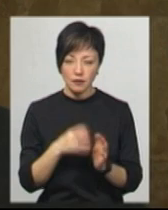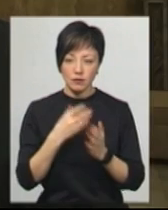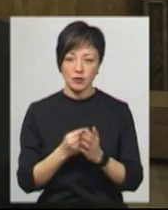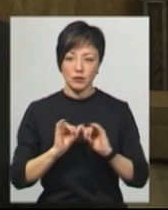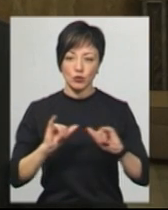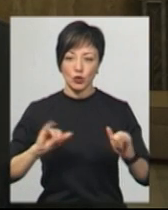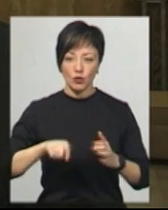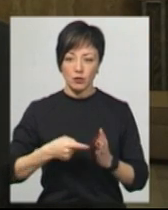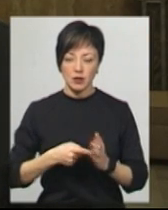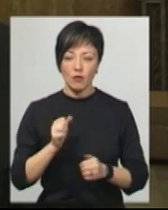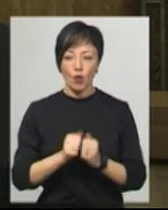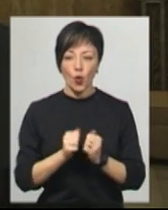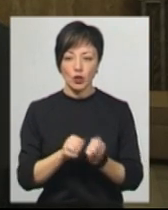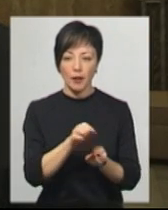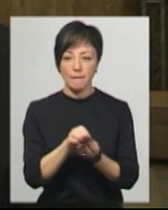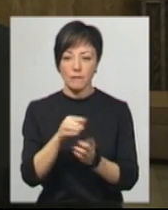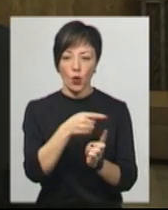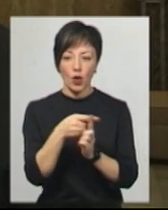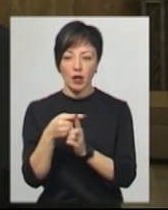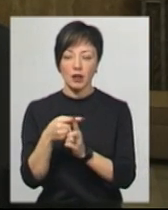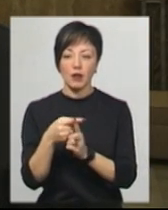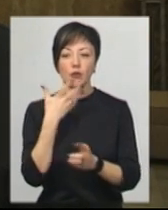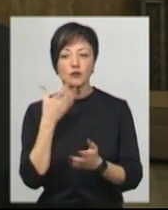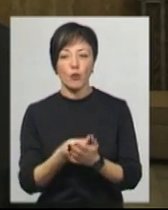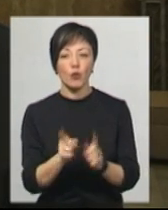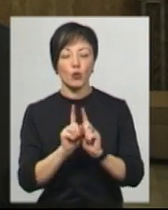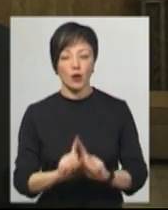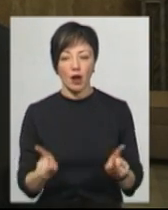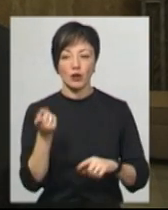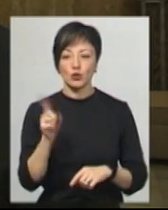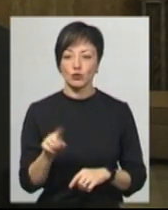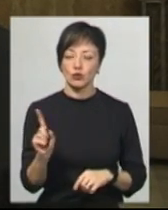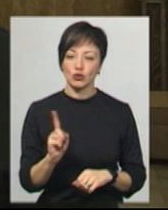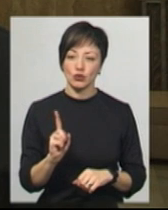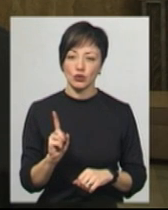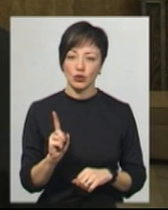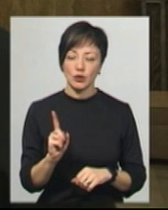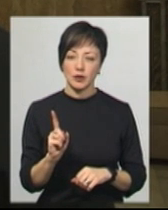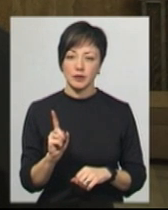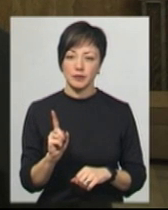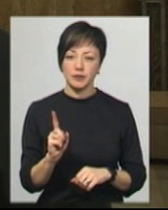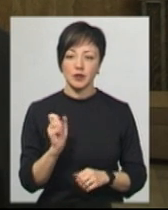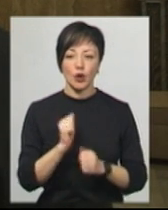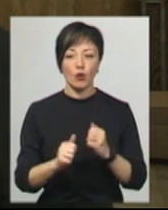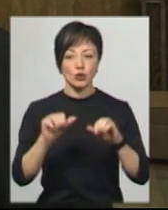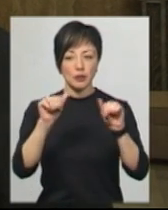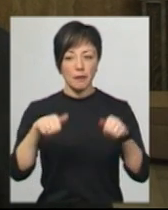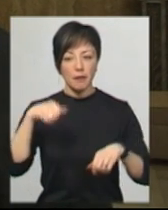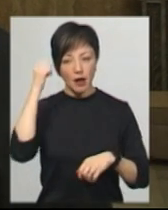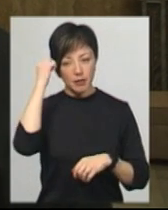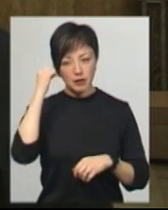нашого міста. Кожна могила по-своєму унікальна, тому що за кожним пам'ятником,